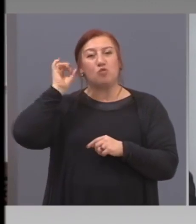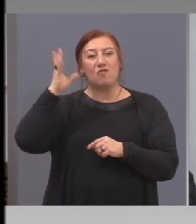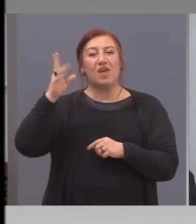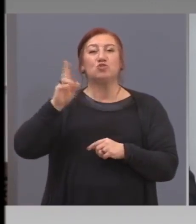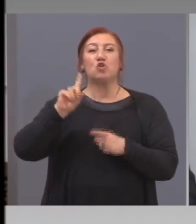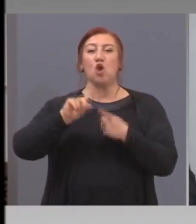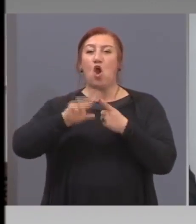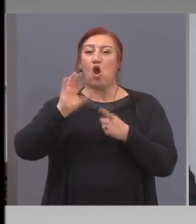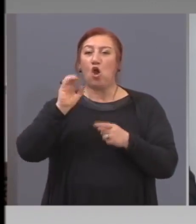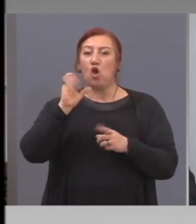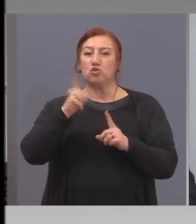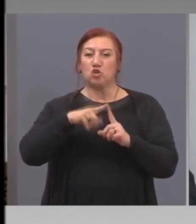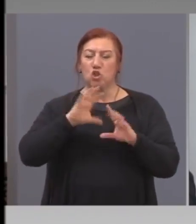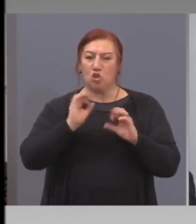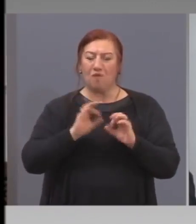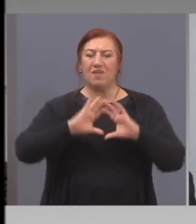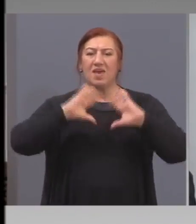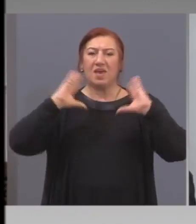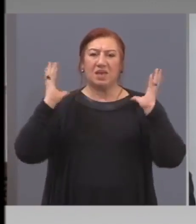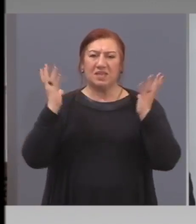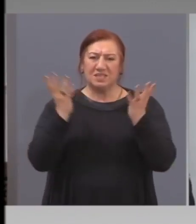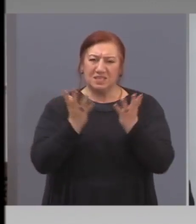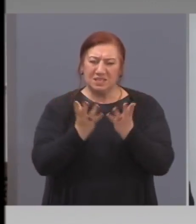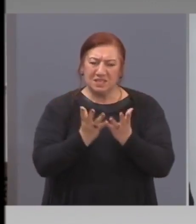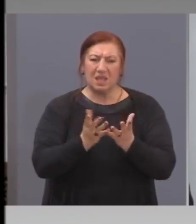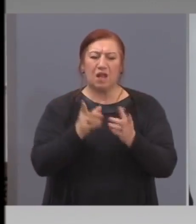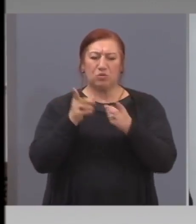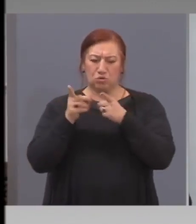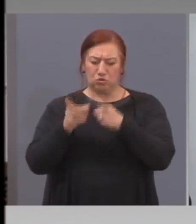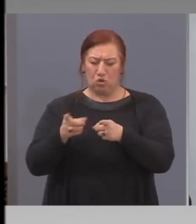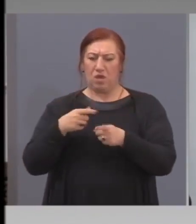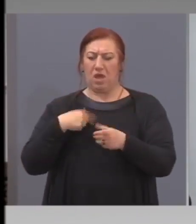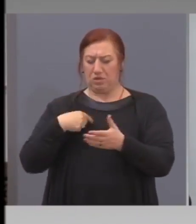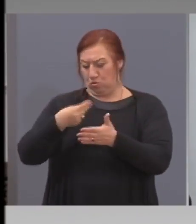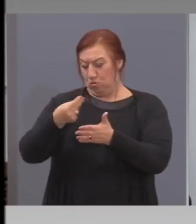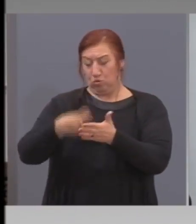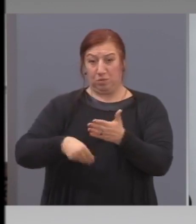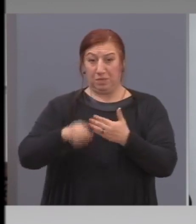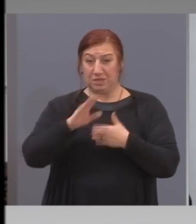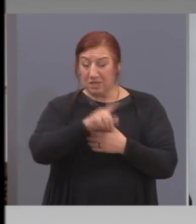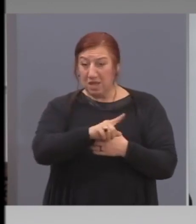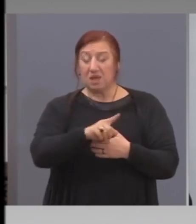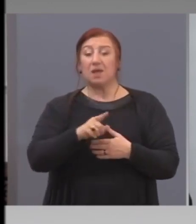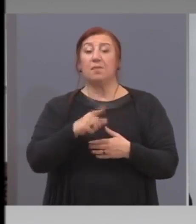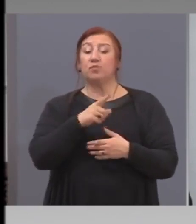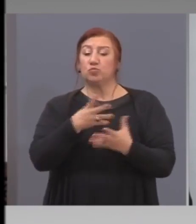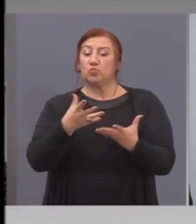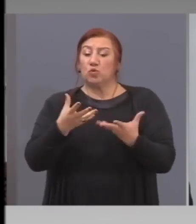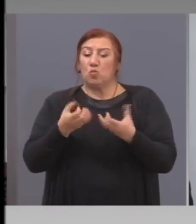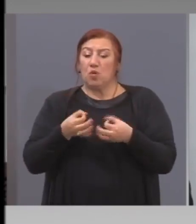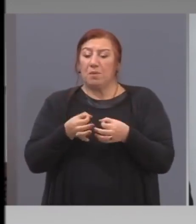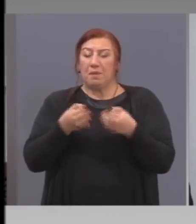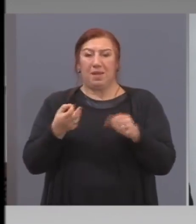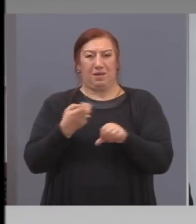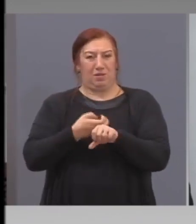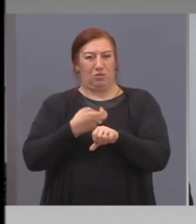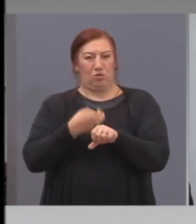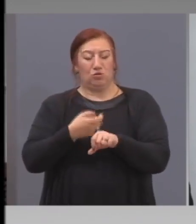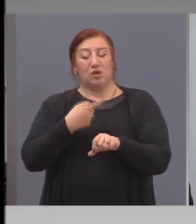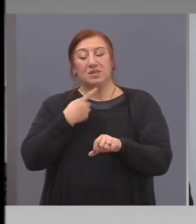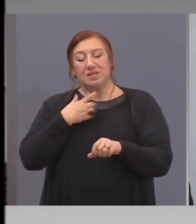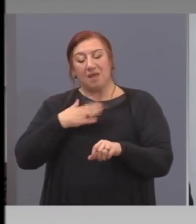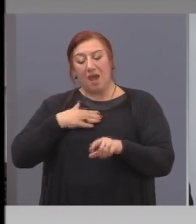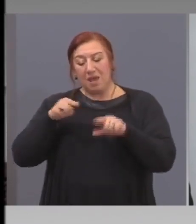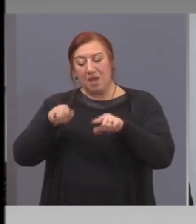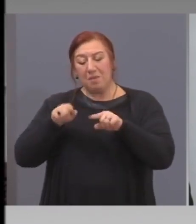изцяло той си подбра състава. Изцяло той, аз го подписах, за да имаме такъв